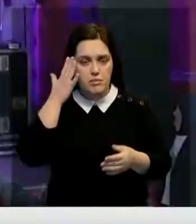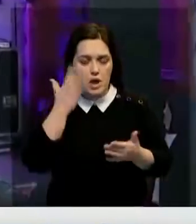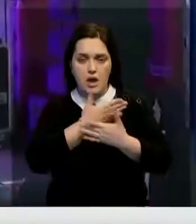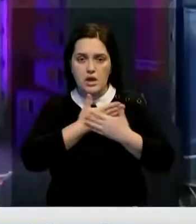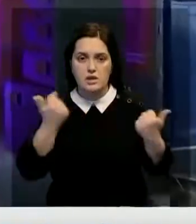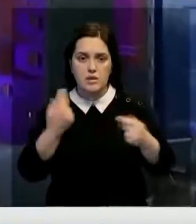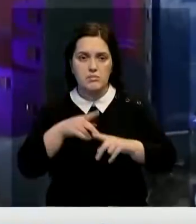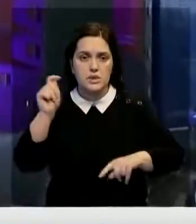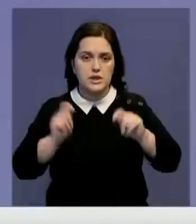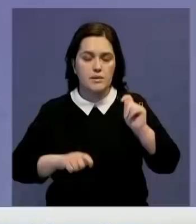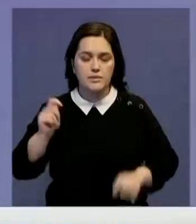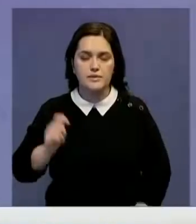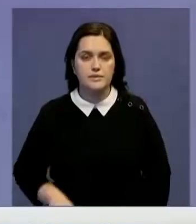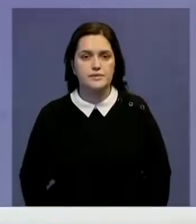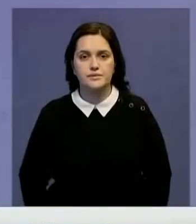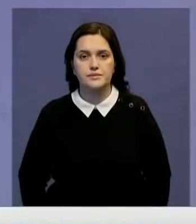мнению, саммитов.